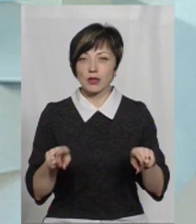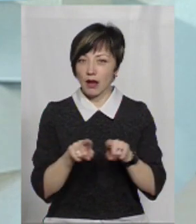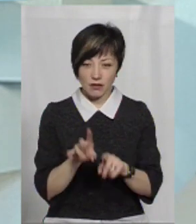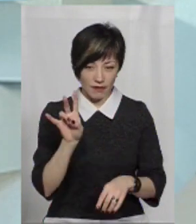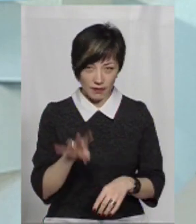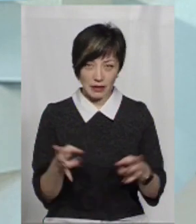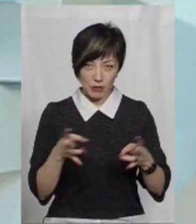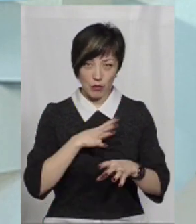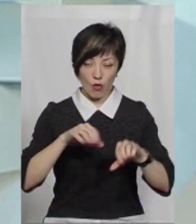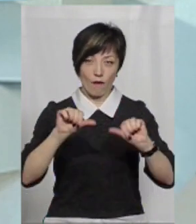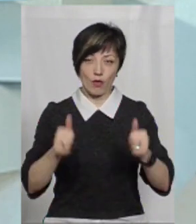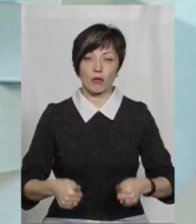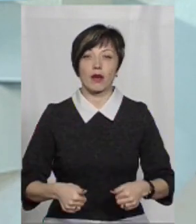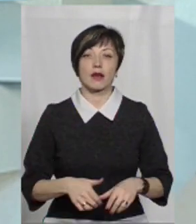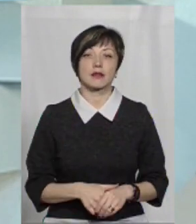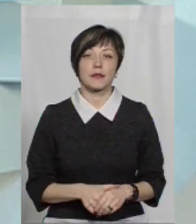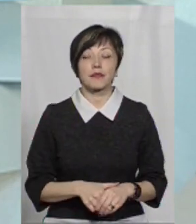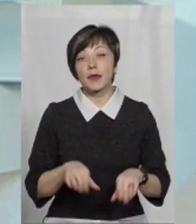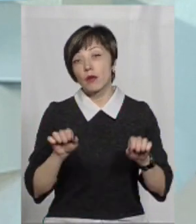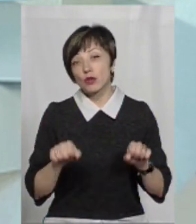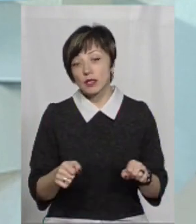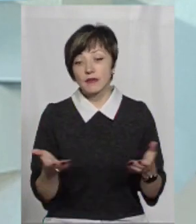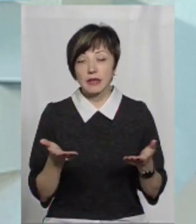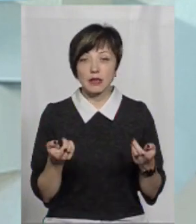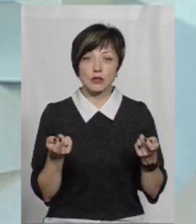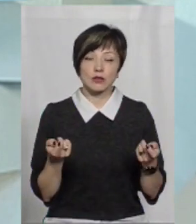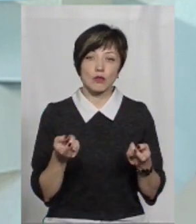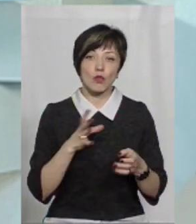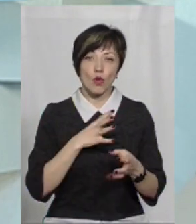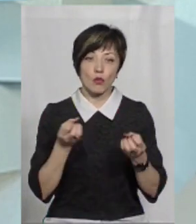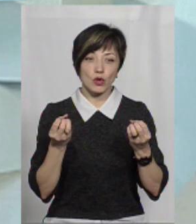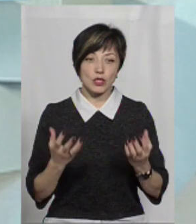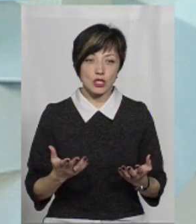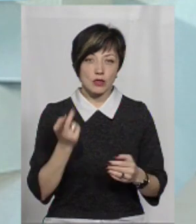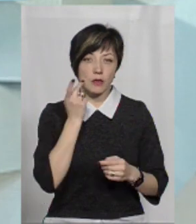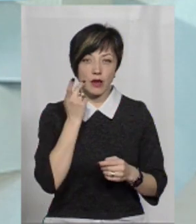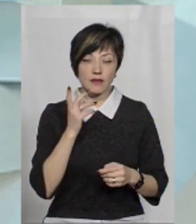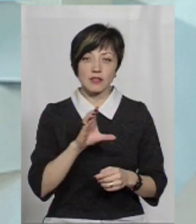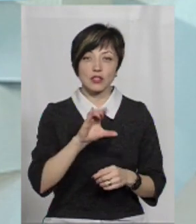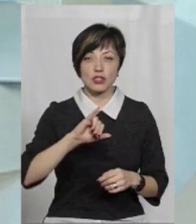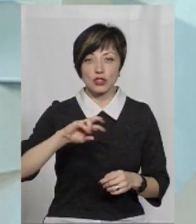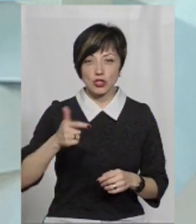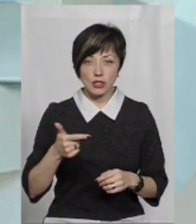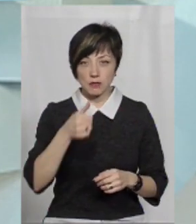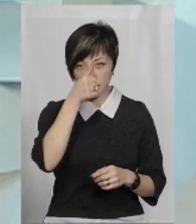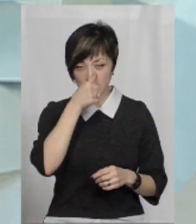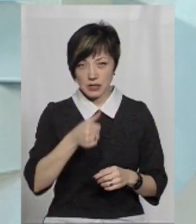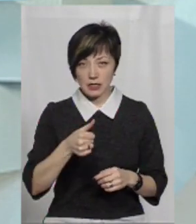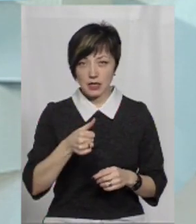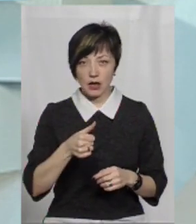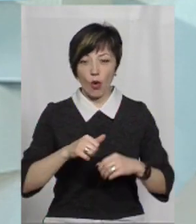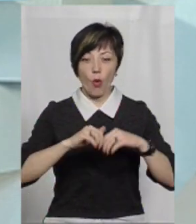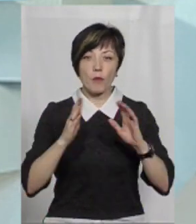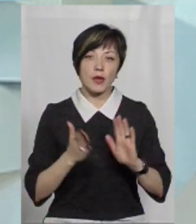нікуди не ділися, їх потрібно було оформляти. Можливо, десь трошки простіше було, що, як правило, в січні місяці